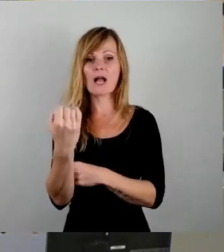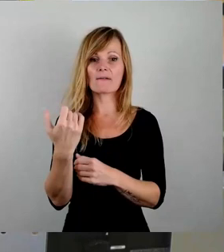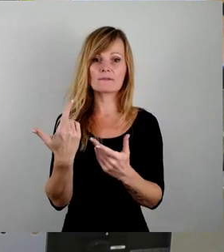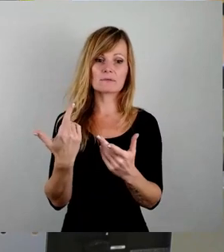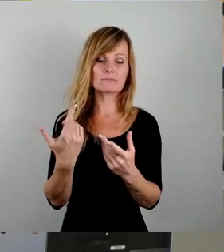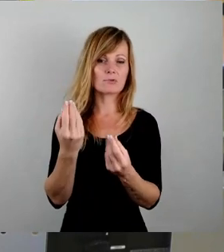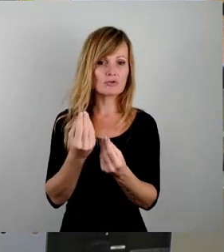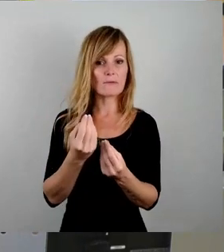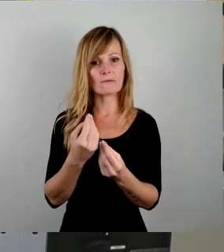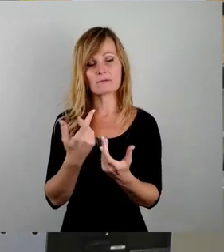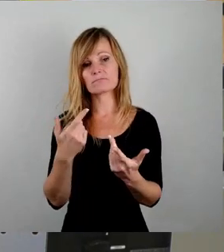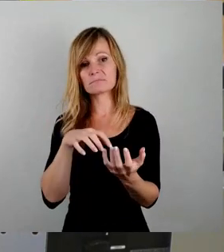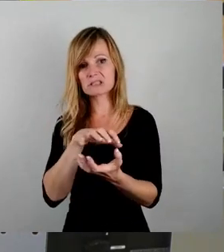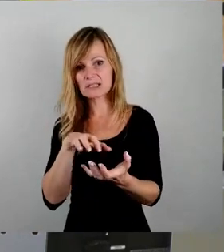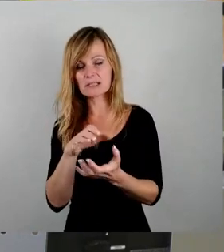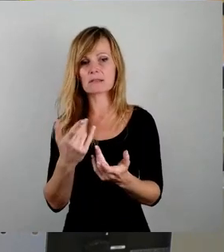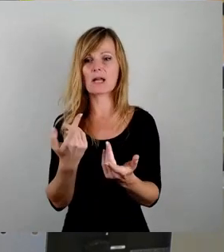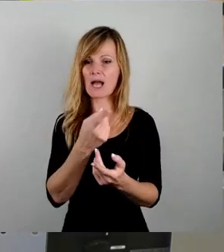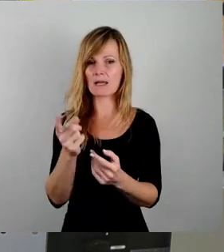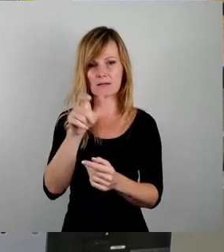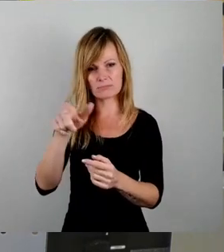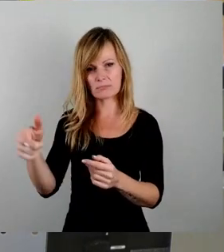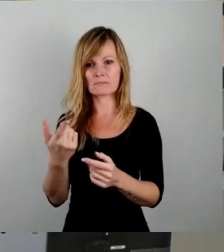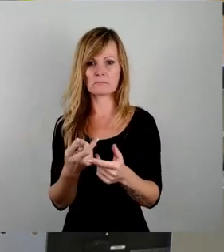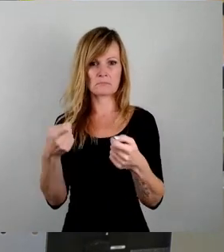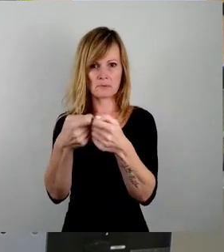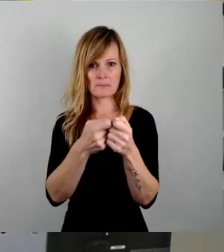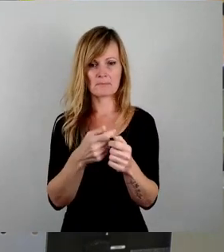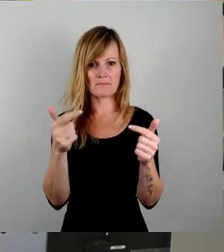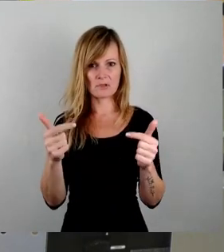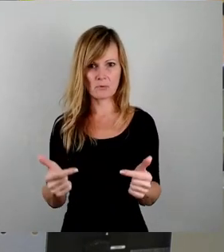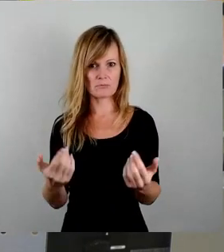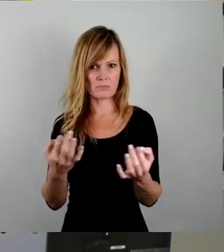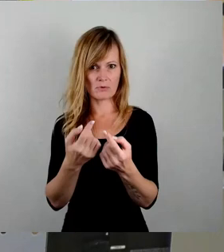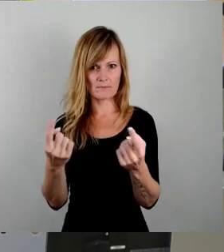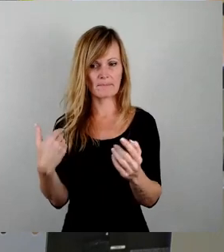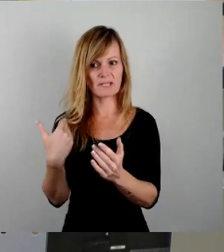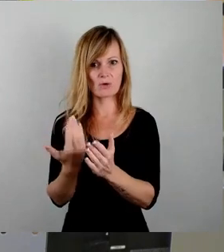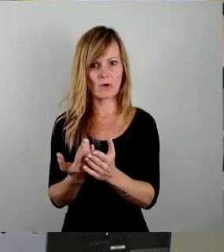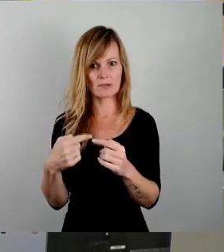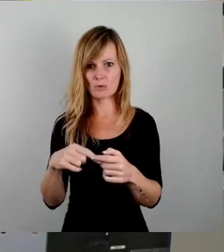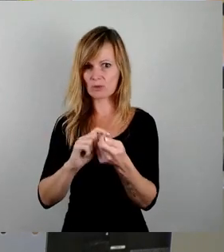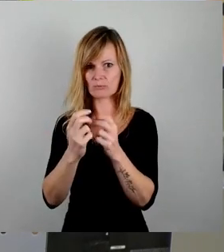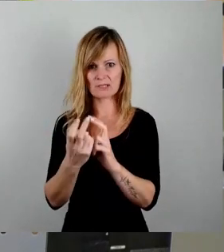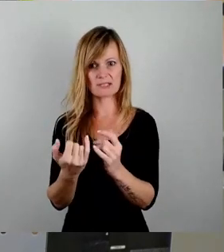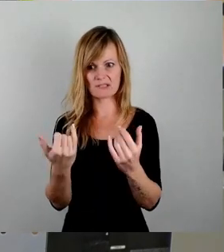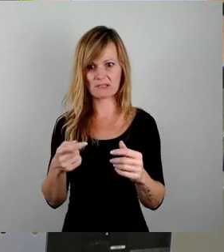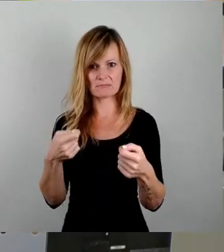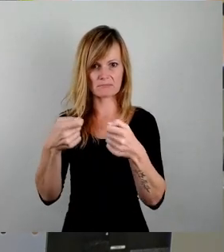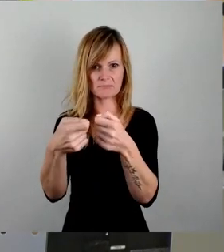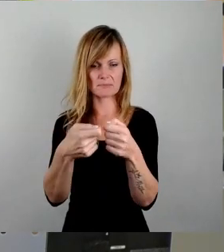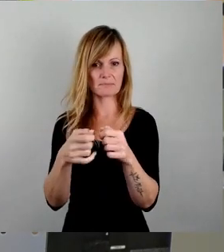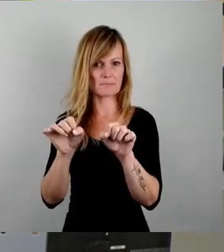ist eine Elektrifizierung, sage ich mal, etwas flapsig notwendig, die bis zum heutigen Tag noch nicht realisiert werden konnte. Die Situation